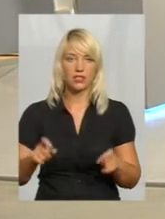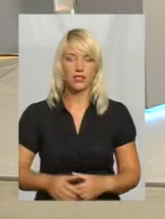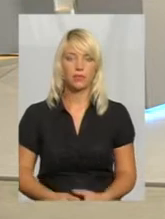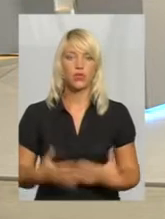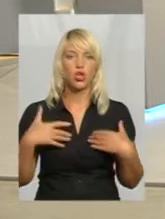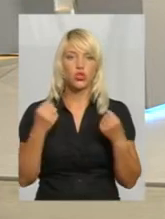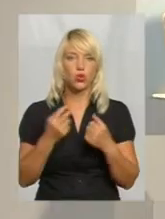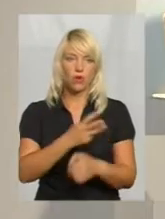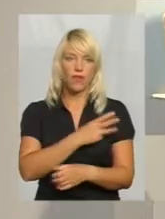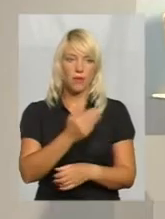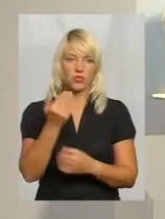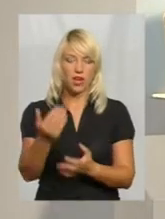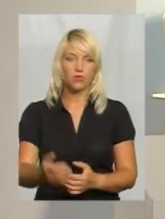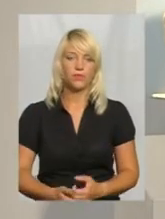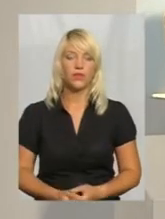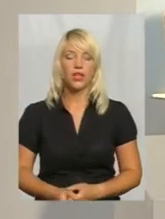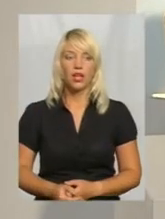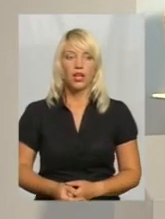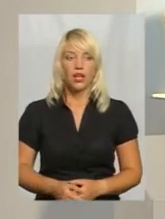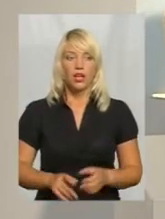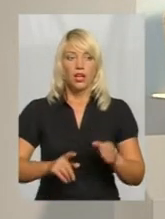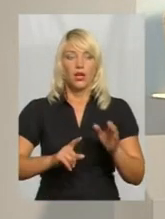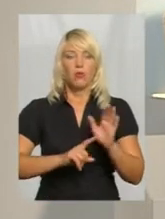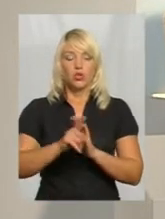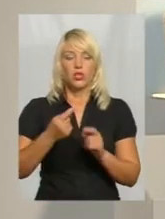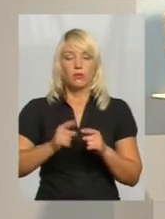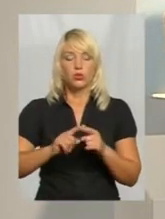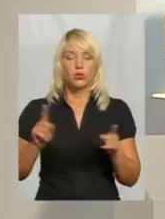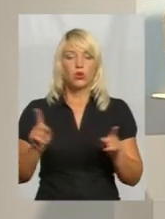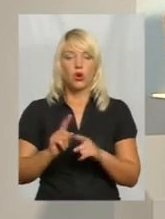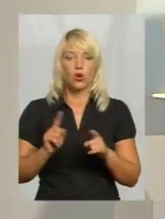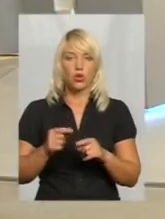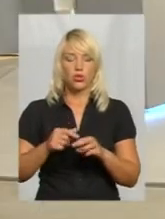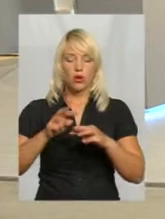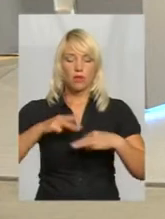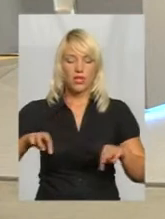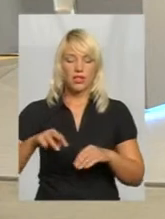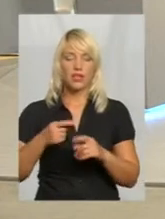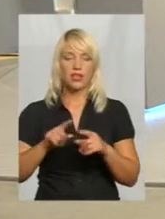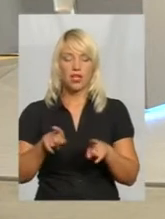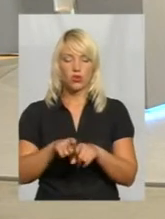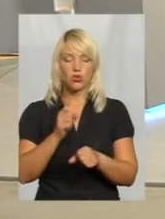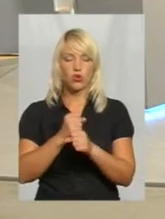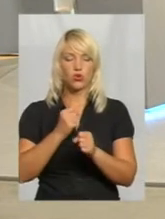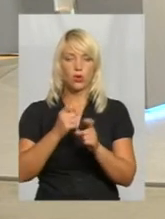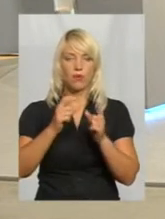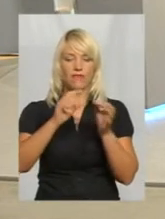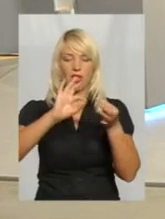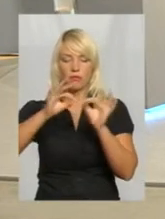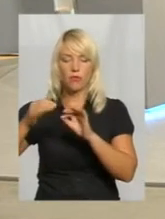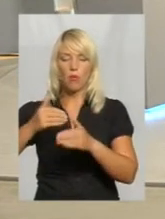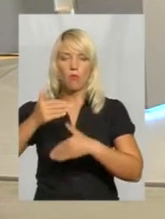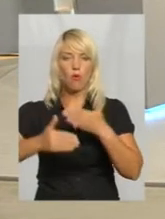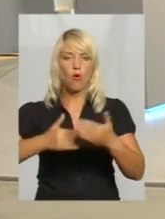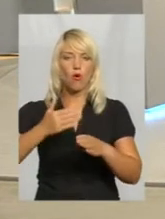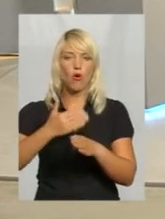бажаю вам. Пане Яків, почнемо з того, що Мінрегіон також розробив і алгоритм по етапності